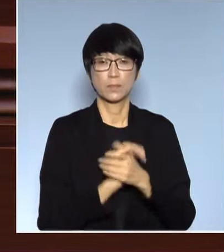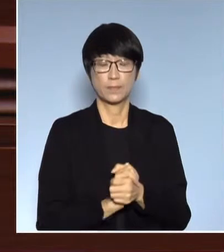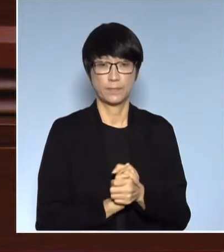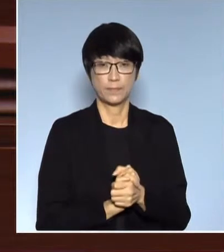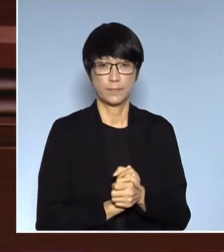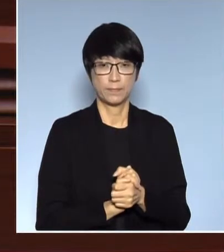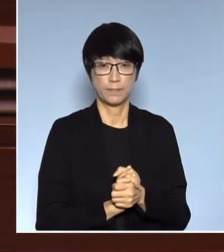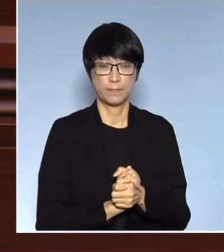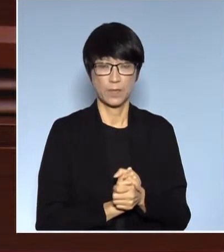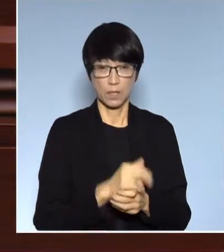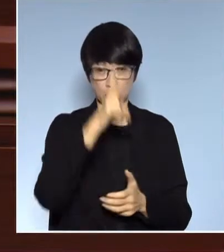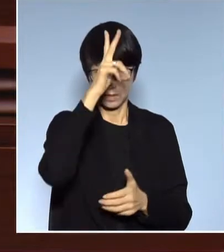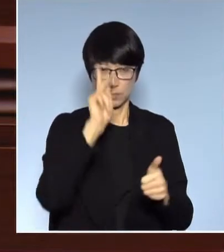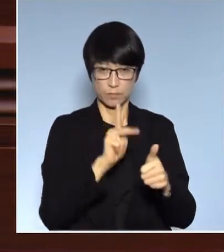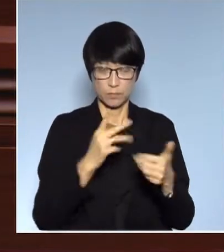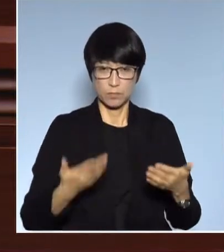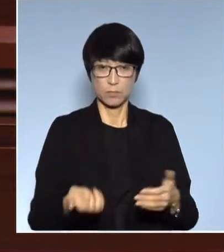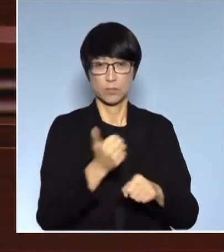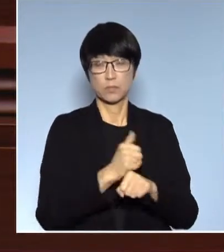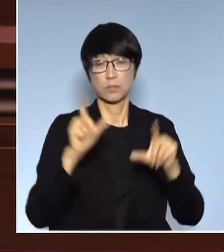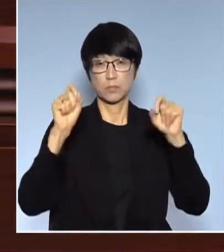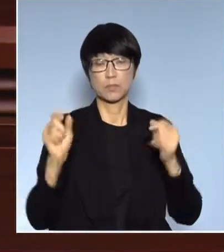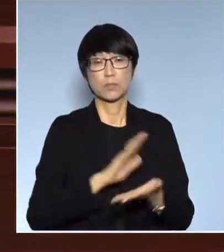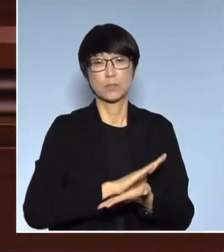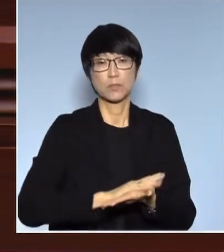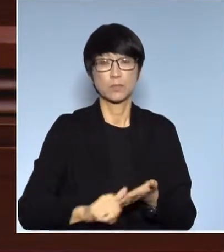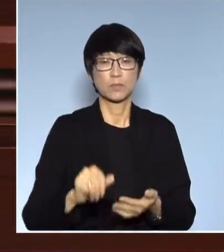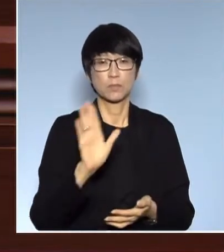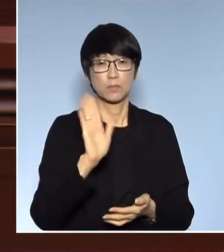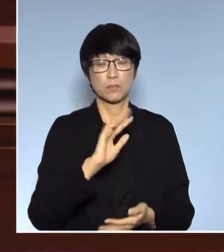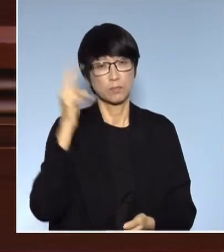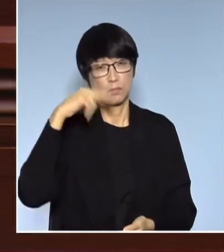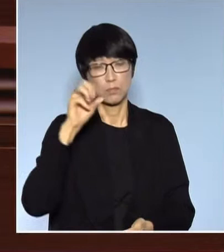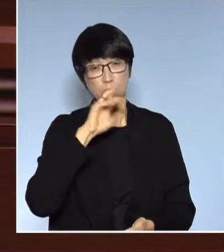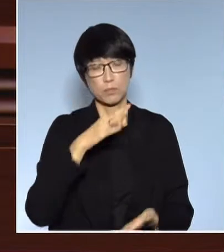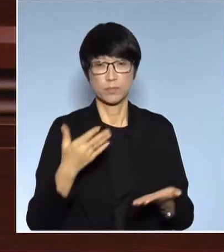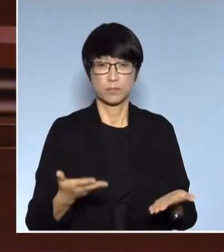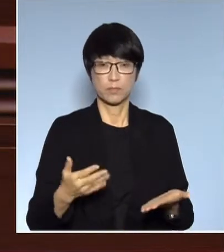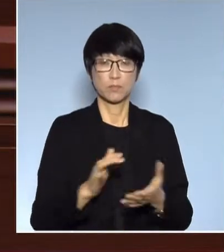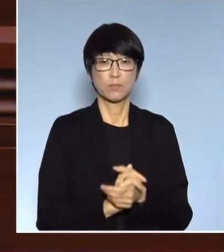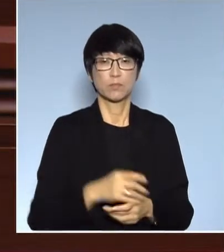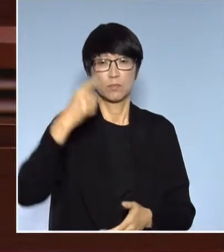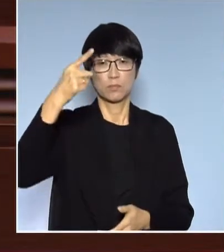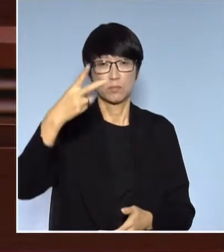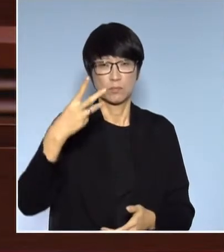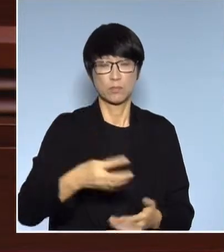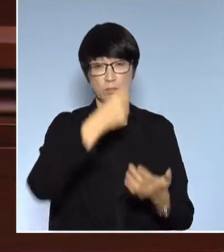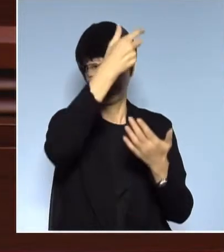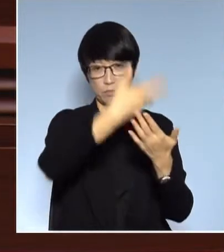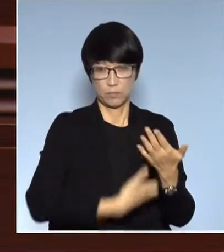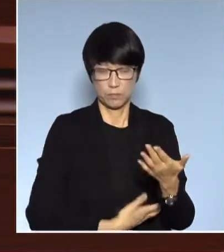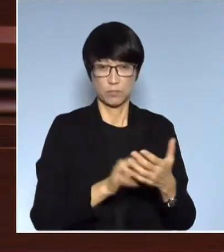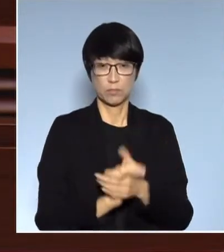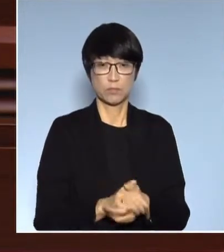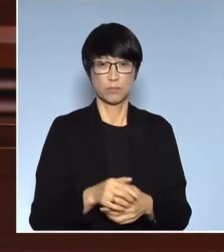政府是不是利用這次的機會去解釋清清楚楚就不要只是說我用這次呢就退行三浦酒了三浦酒呢你們行